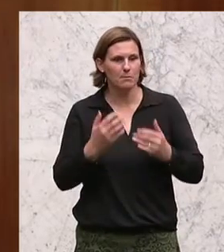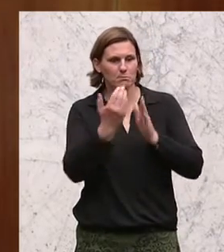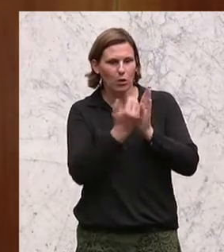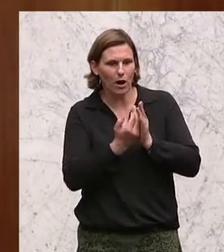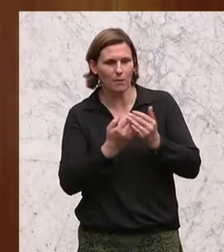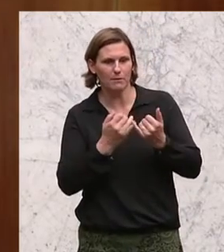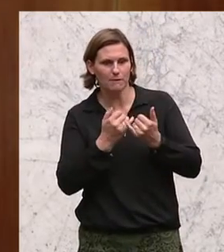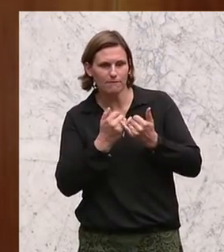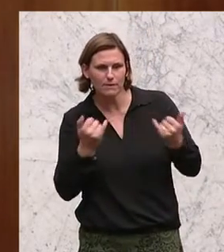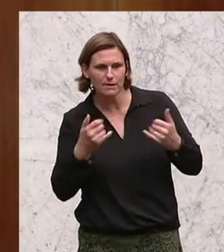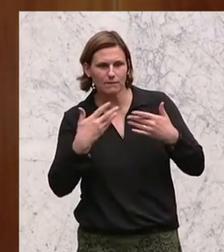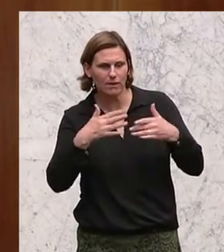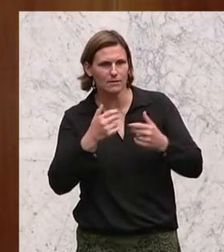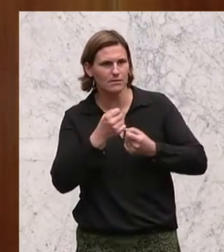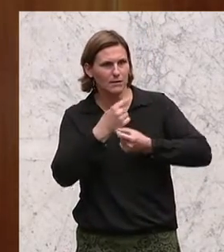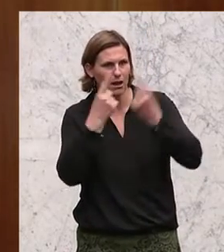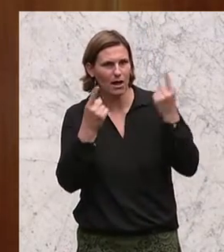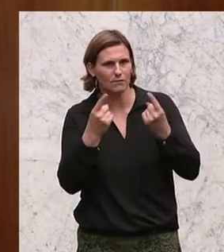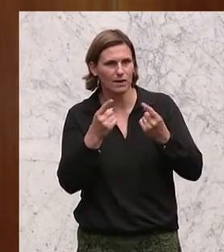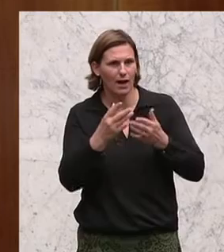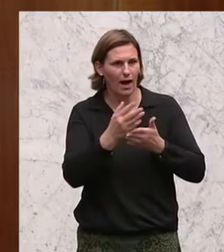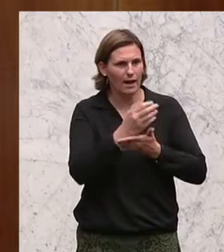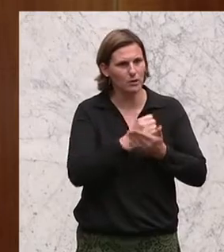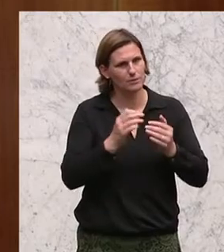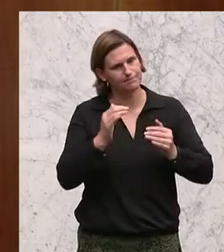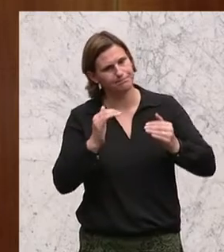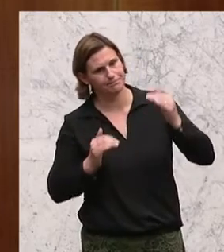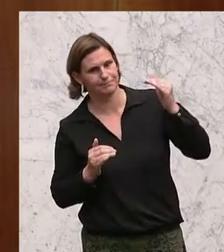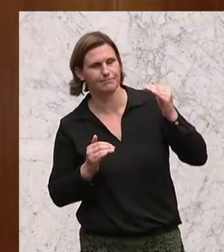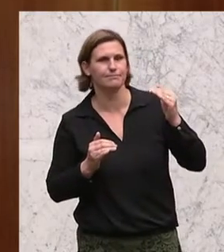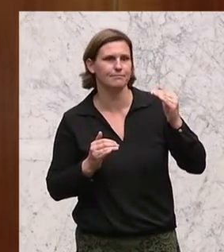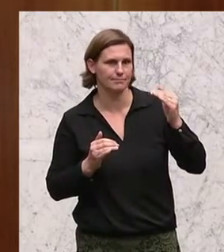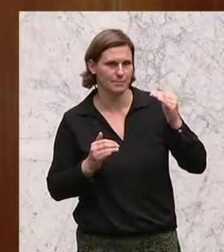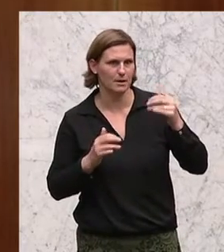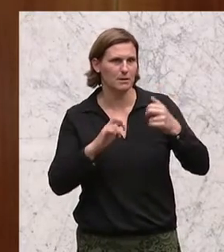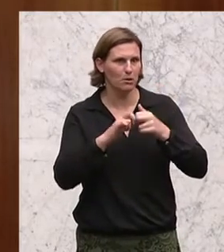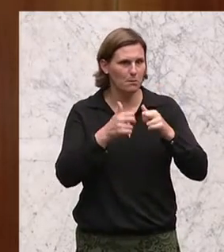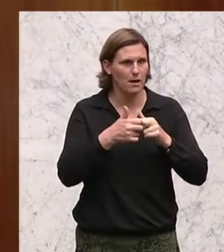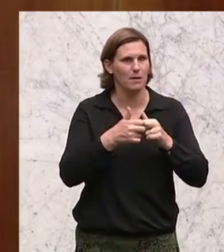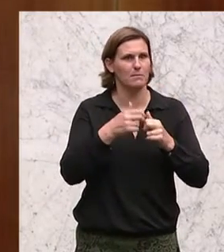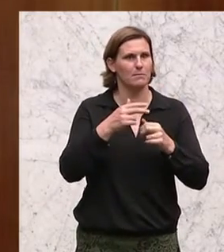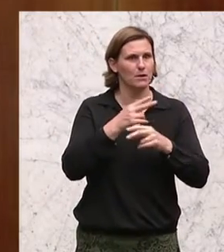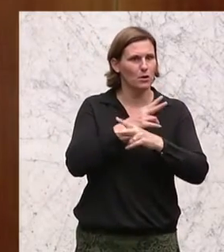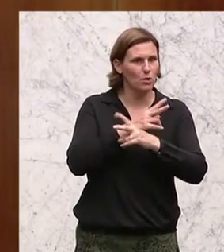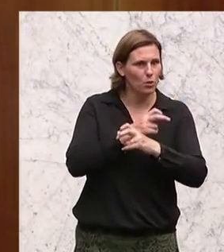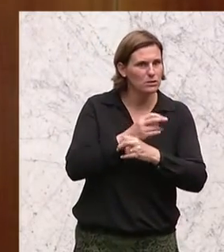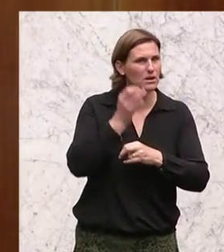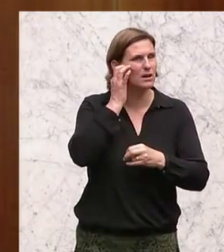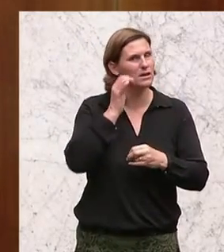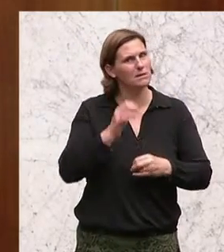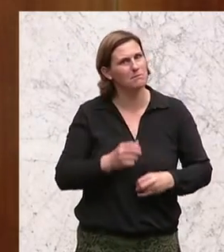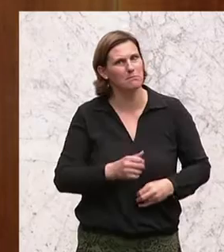ist es ganz völlig klar. Die Frage der Einkommensungerechtigkeiten, glaube ich, ist das Problem, das Österreich die Österreicherinnen am meisten